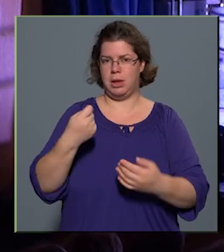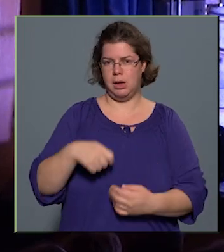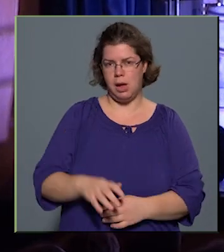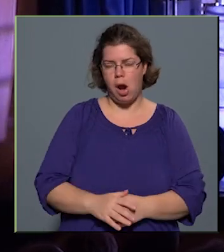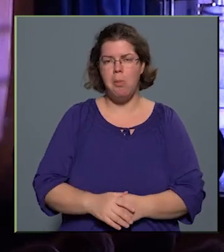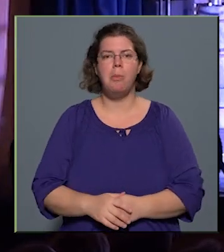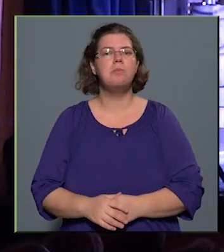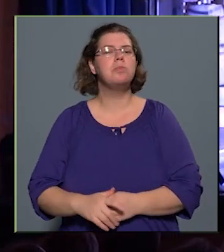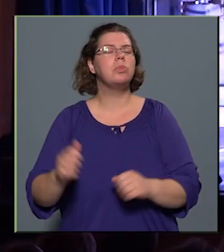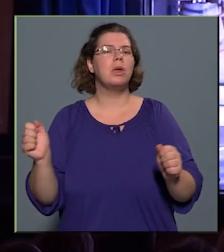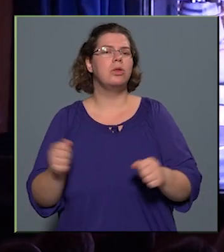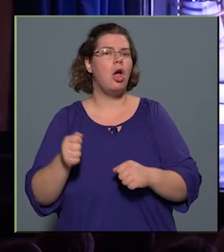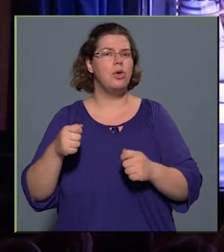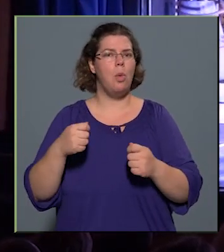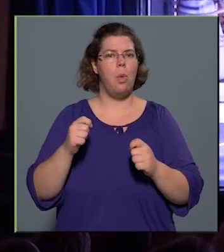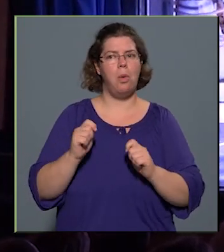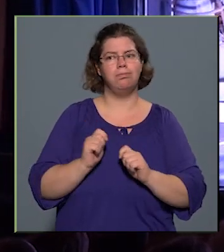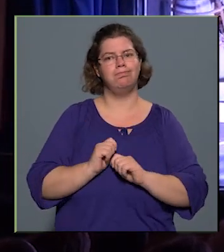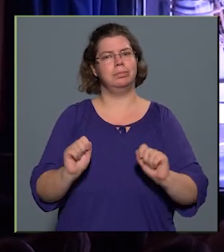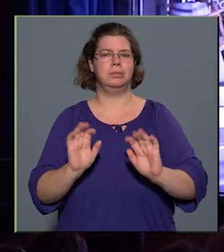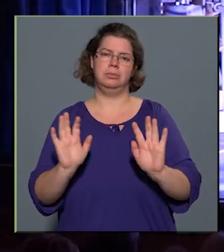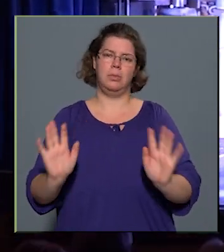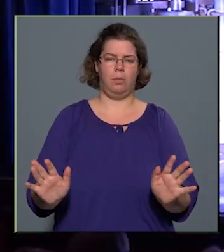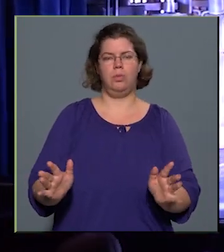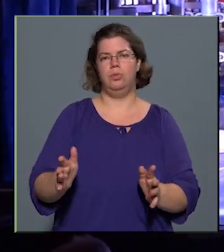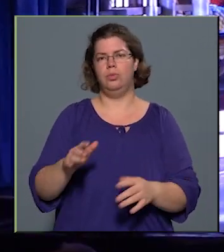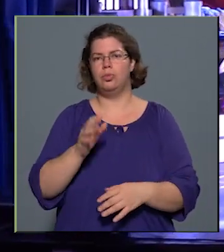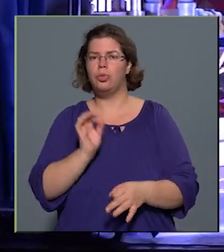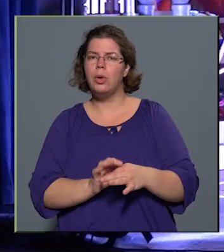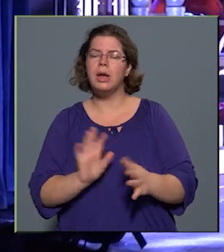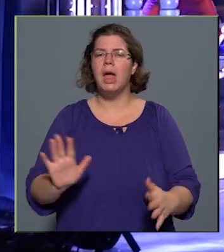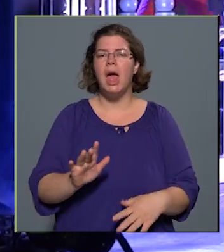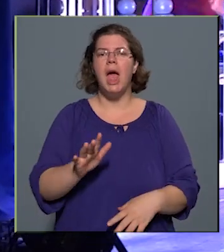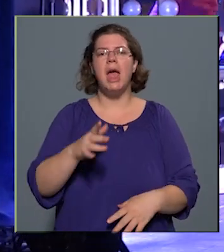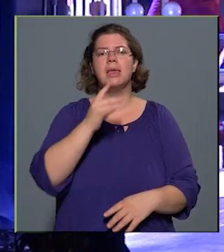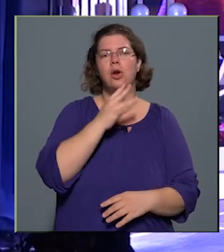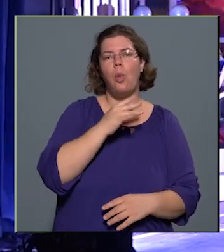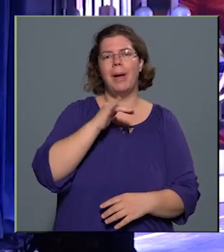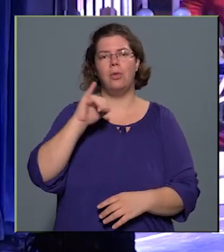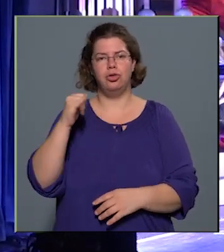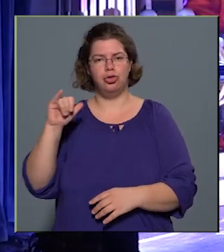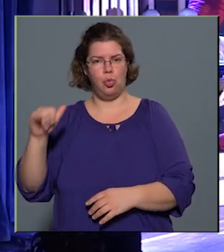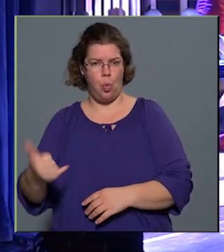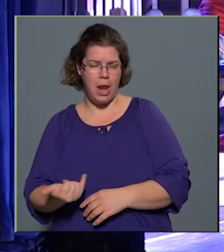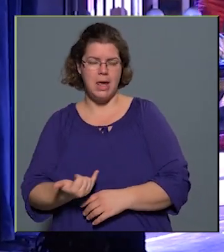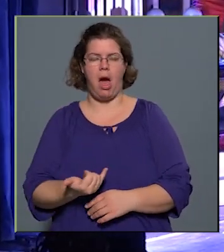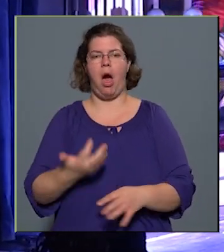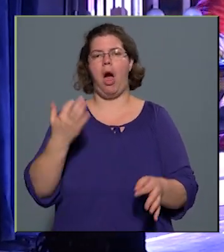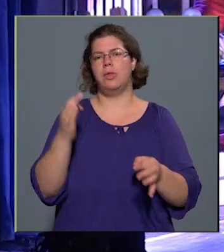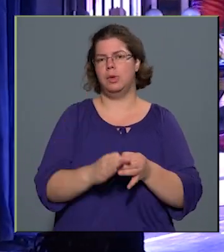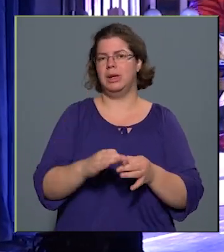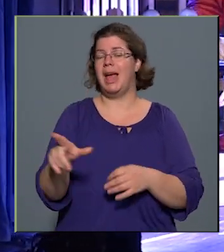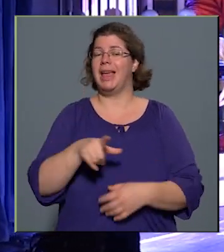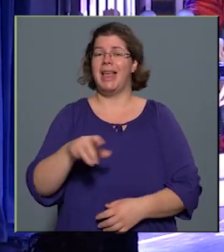ütős sztori, tulajdonképpen egy Rómeos Júria történet, két fiatalnak